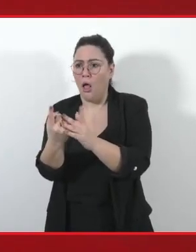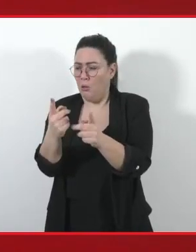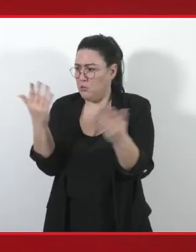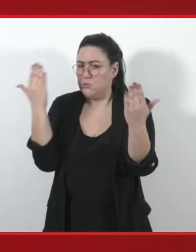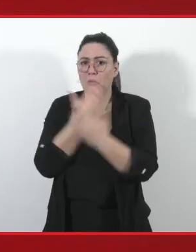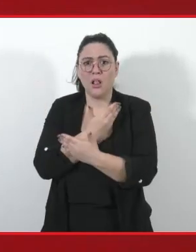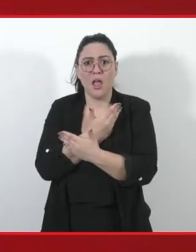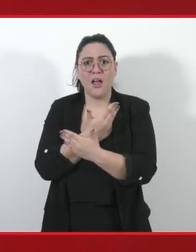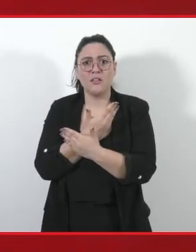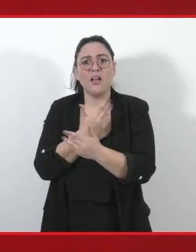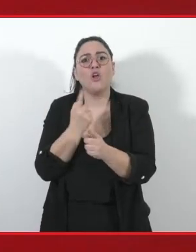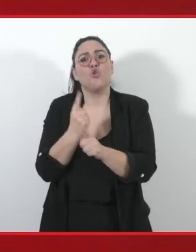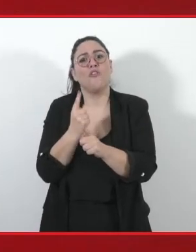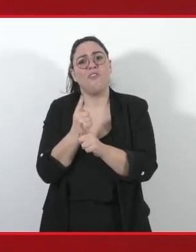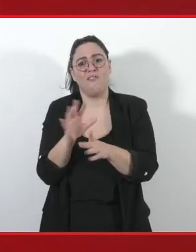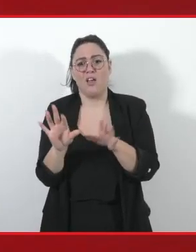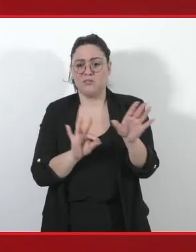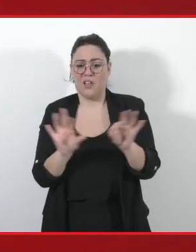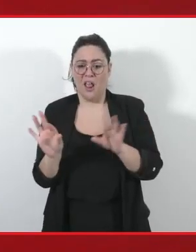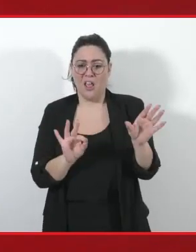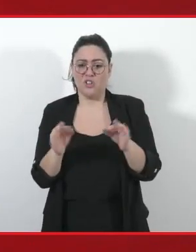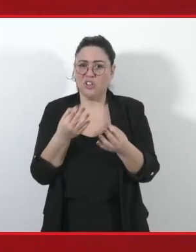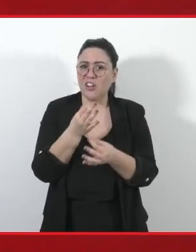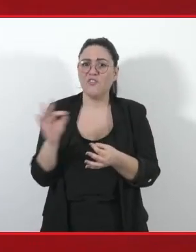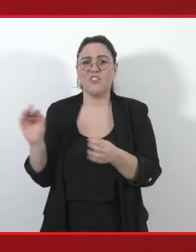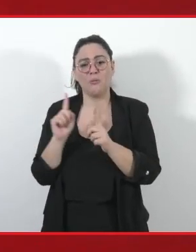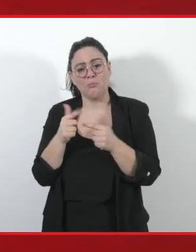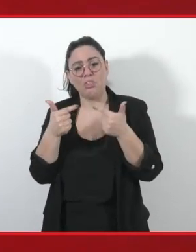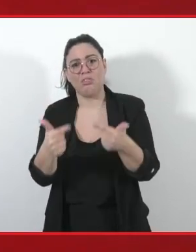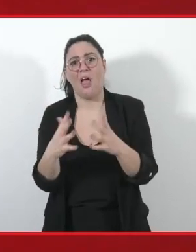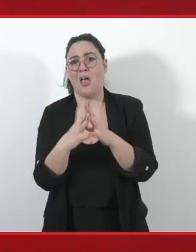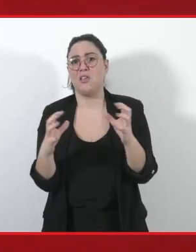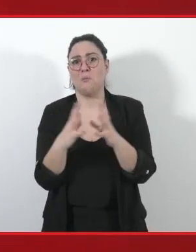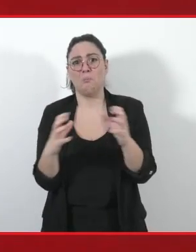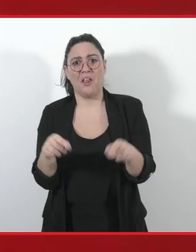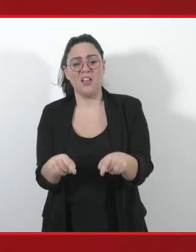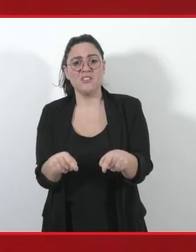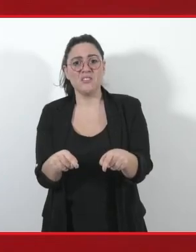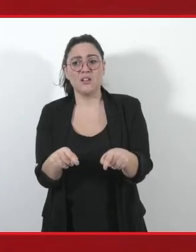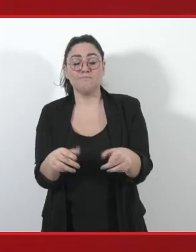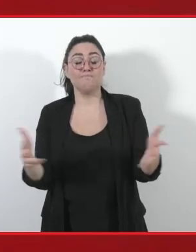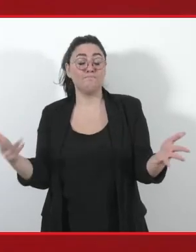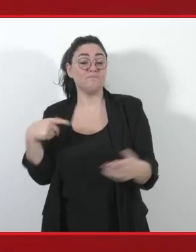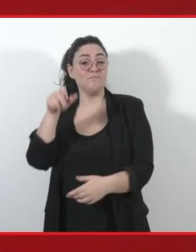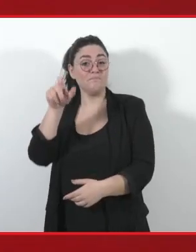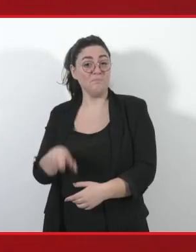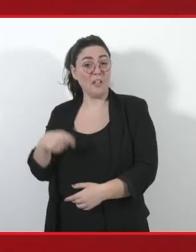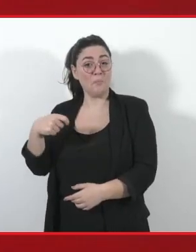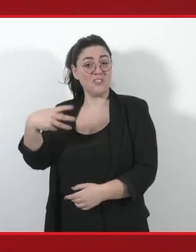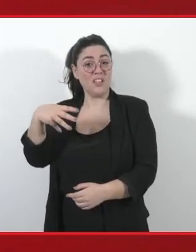che siano davvero selettive nei confronti delle imprese. Ecco, alla Presidente Meloni dobbiamo